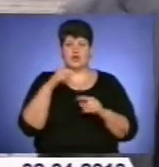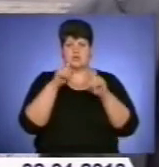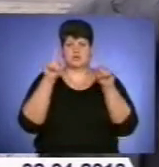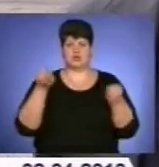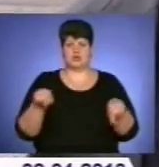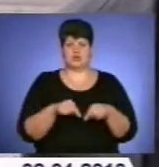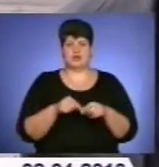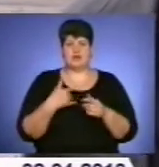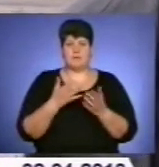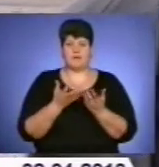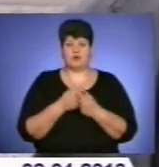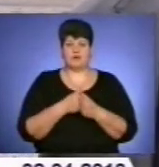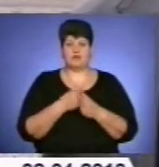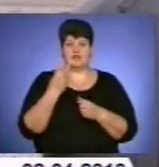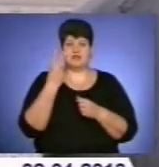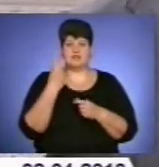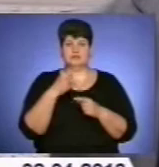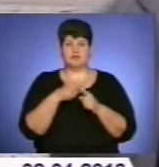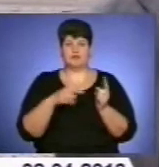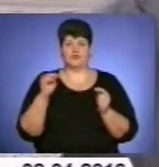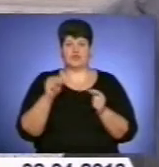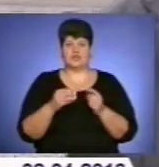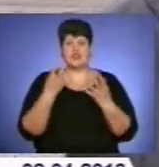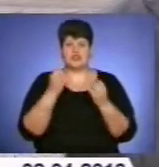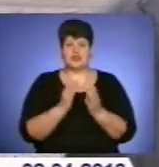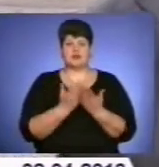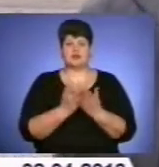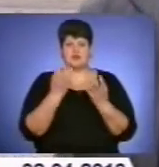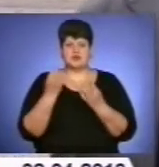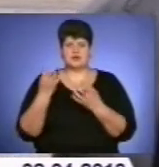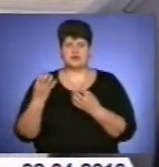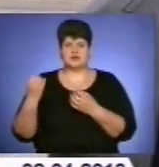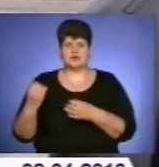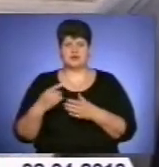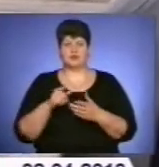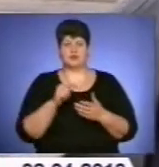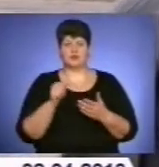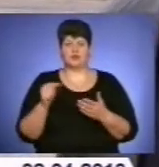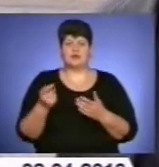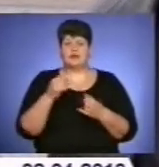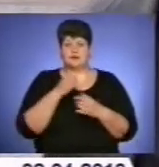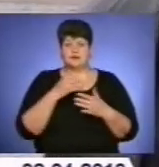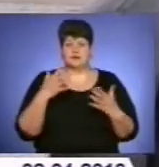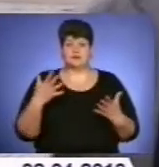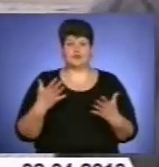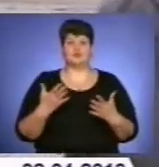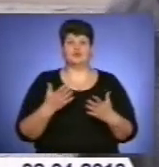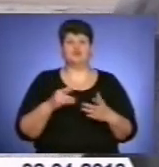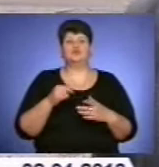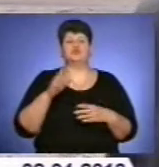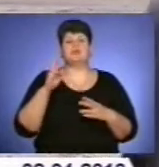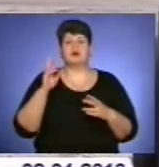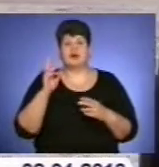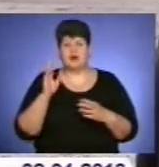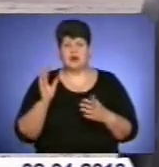Я підраховував, це буде 2,5 тисячі. Ну, а ще книга, а ще то. Ну, не можу я. На речки три там. Ну, речки, ну,